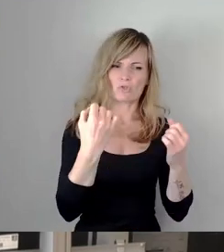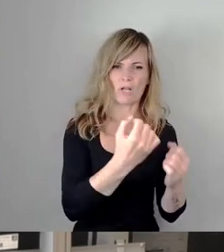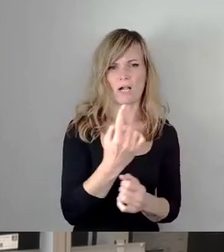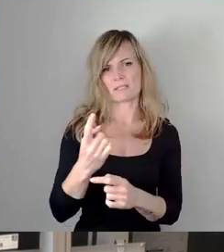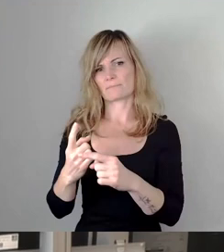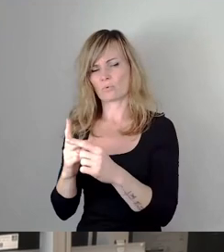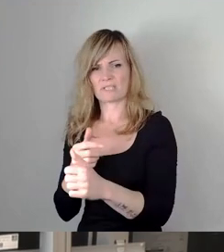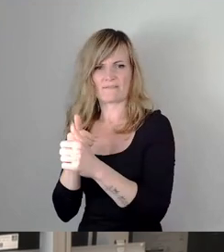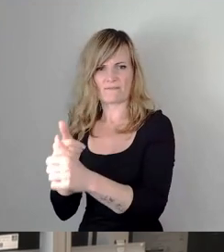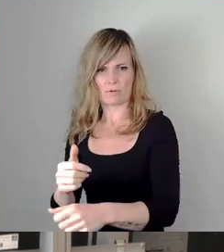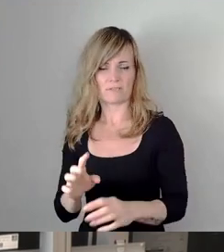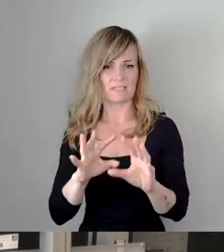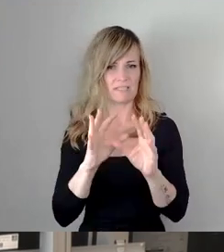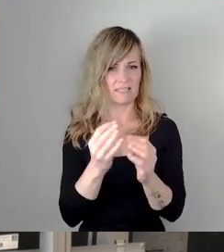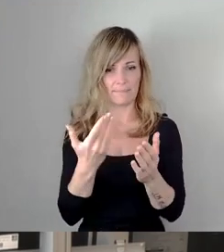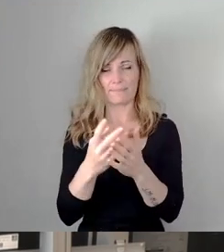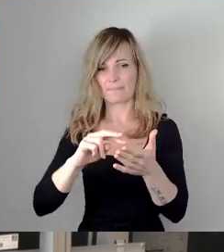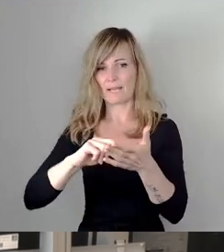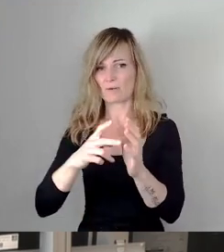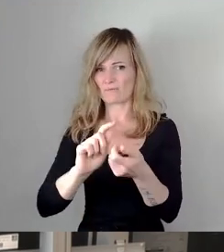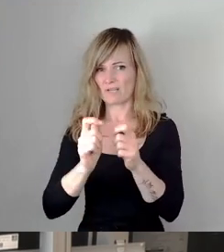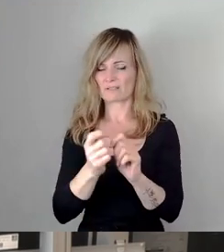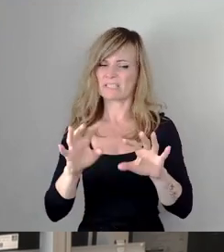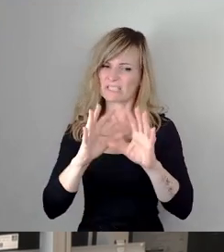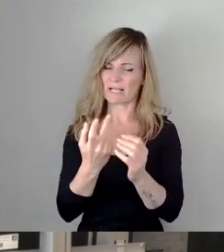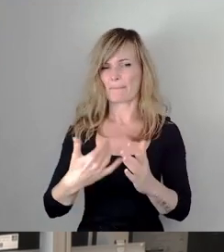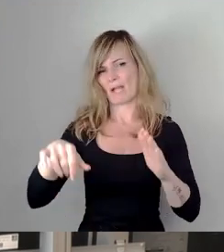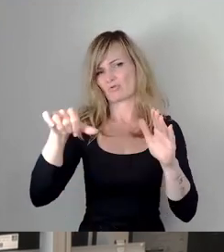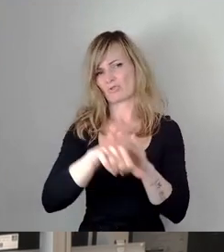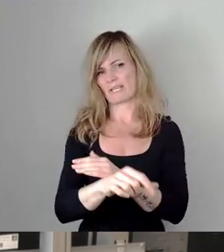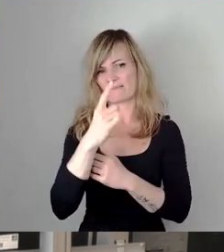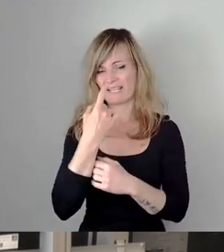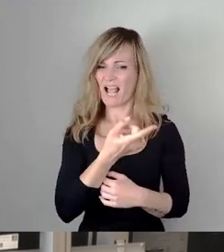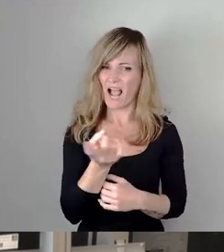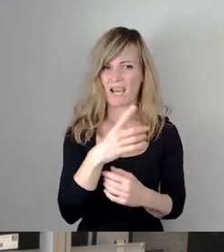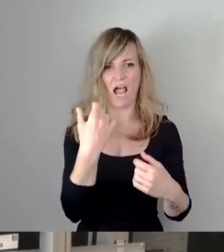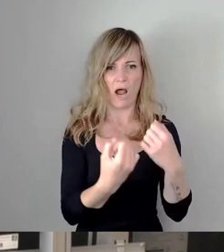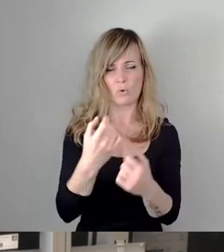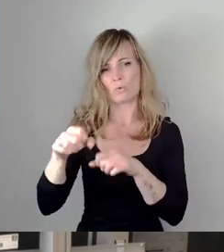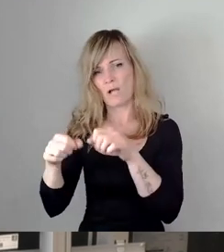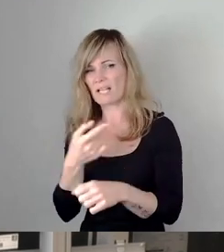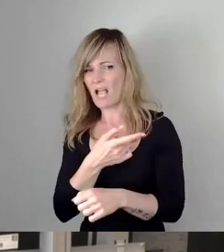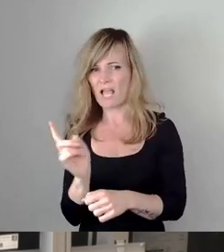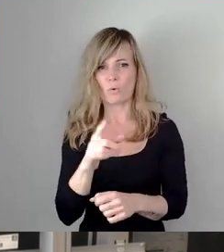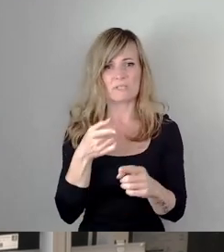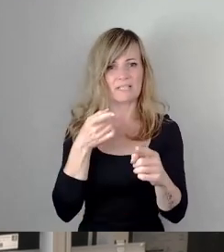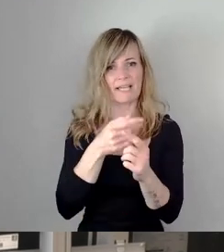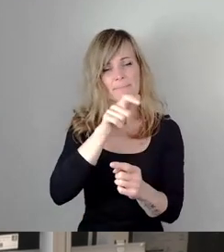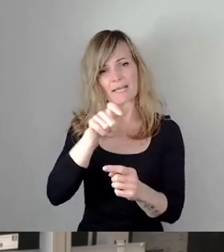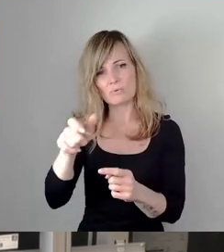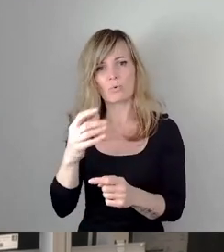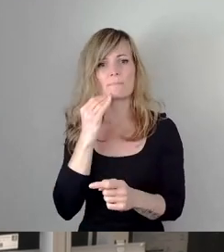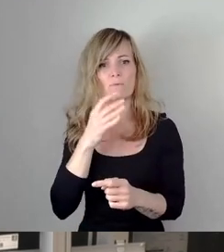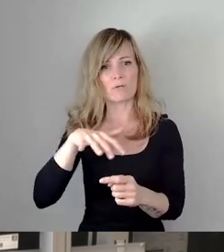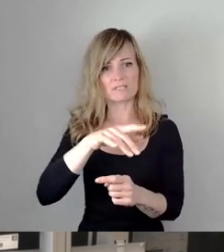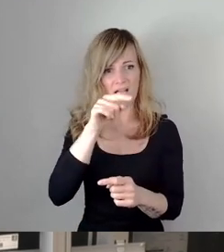stellt die geänderte Planung eine Verschlechterung dar, wenn man hier die Belange aller Verkehrsarten und vor allem die Belange der direkt betroffenen Anlieger berücksichtigen möchte.